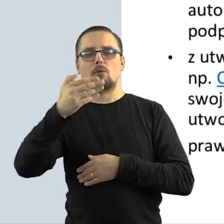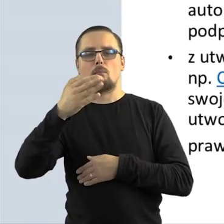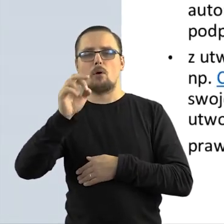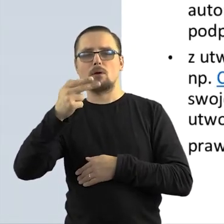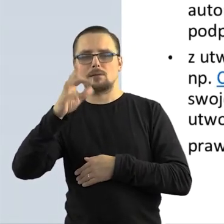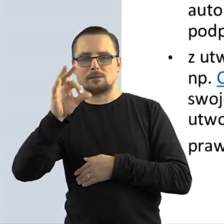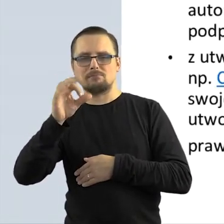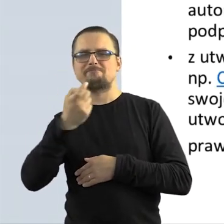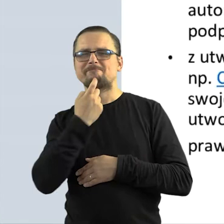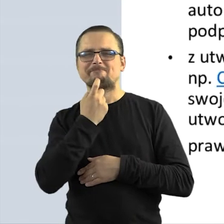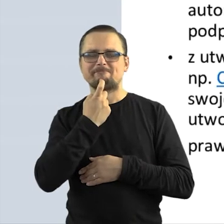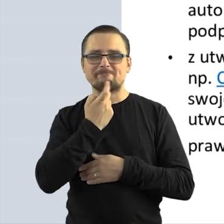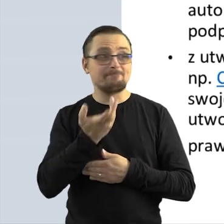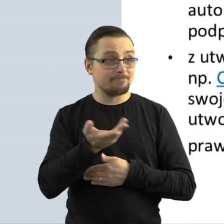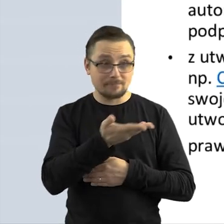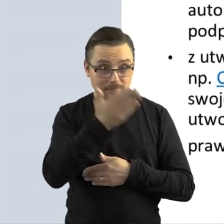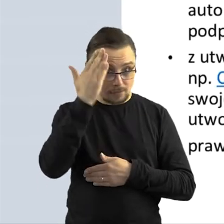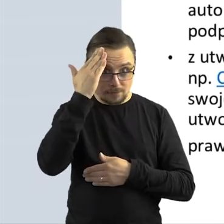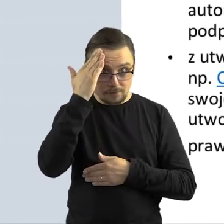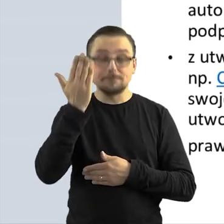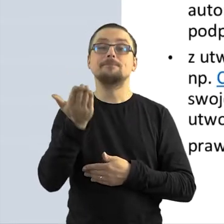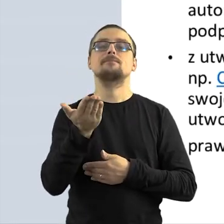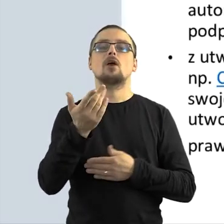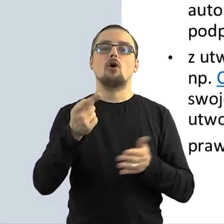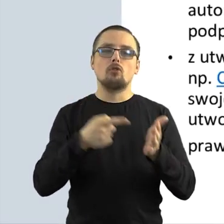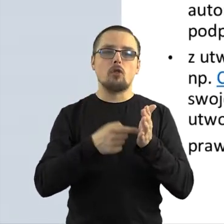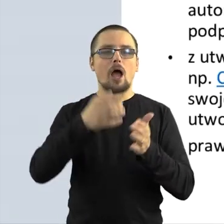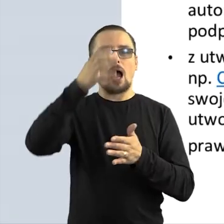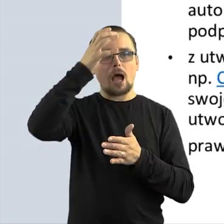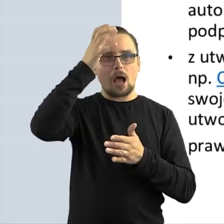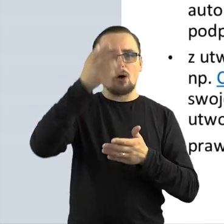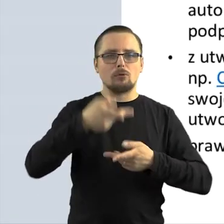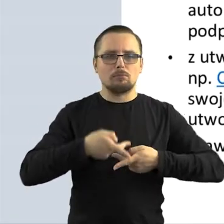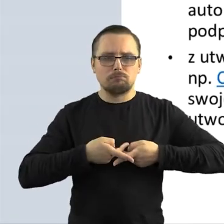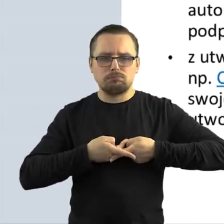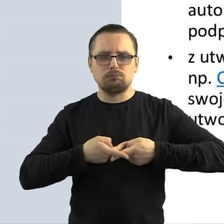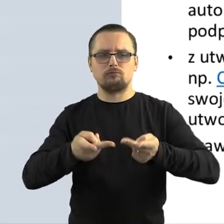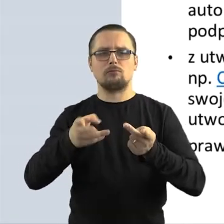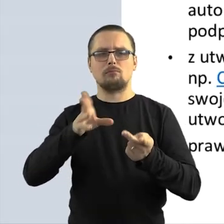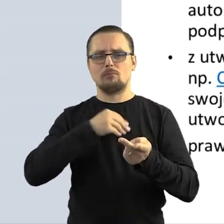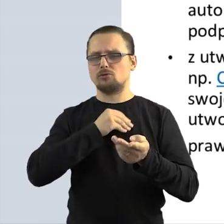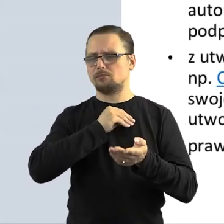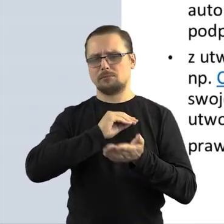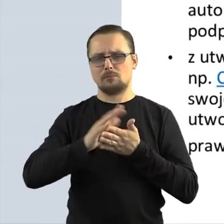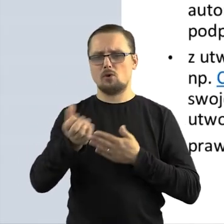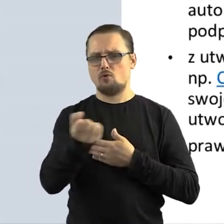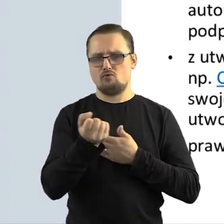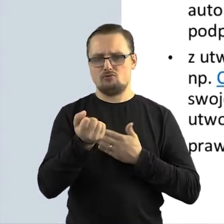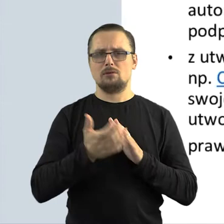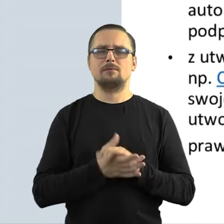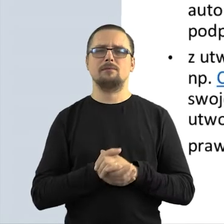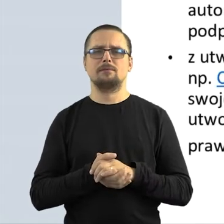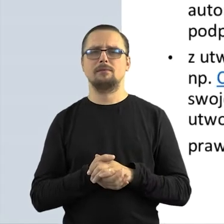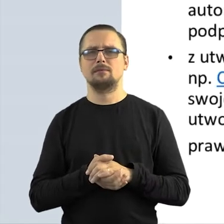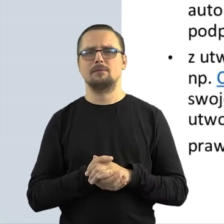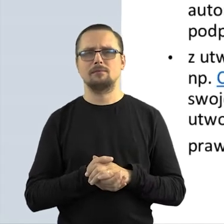udostępnione przez twórców na warunkach, które pozwalają na bardzo szerokie wykorzystywanie, nieodpłatne,